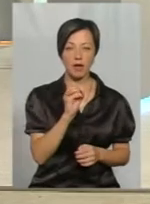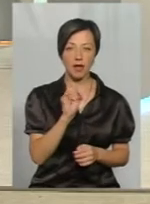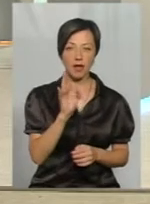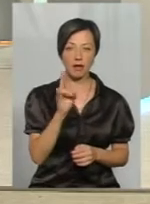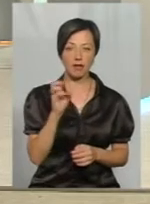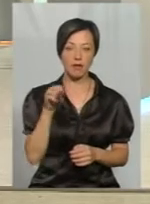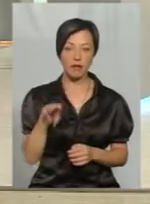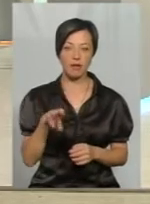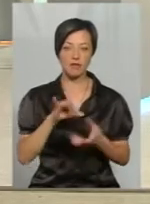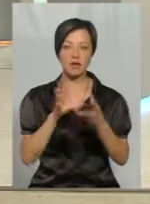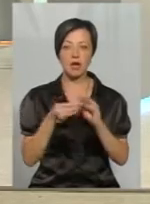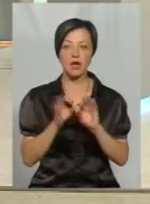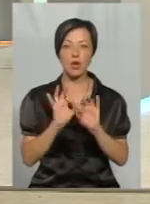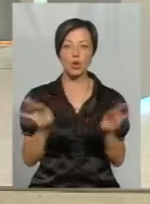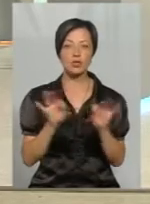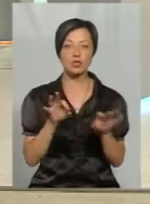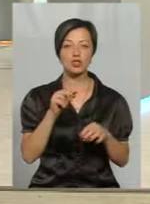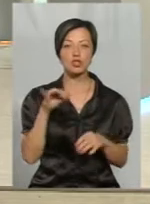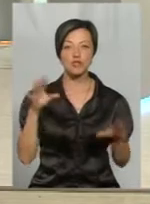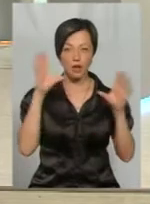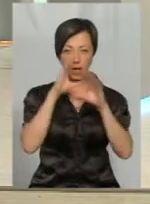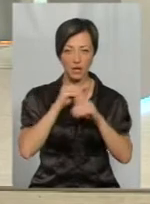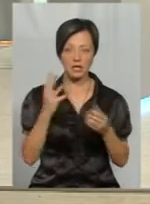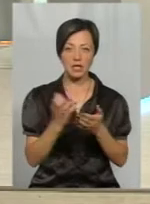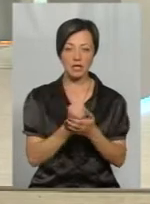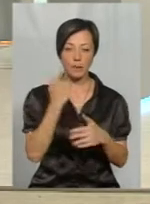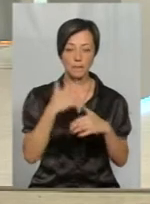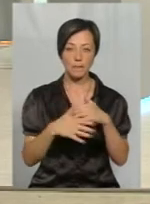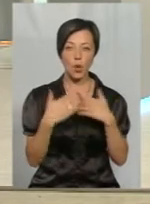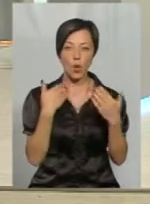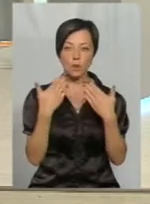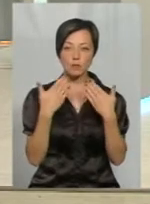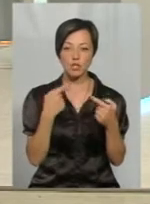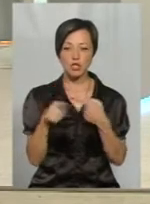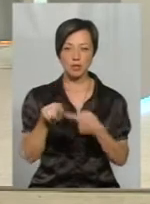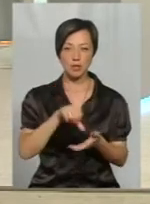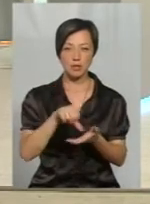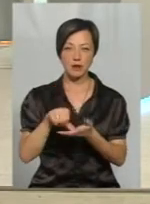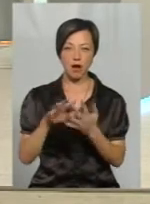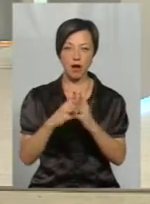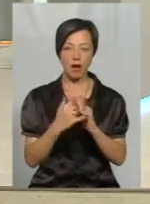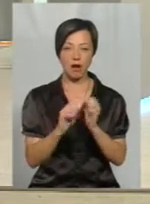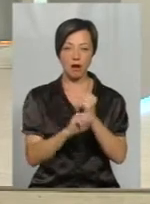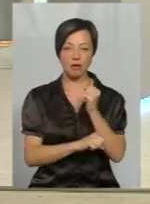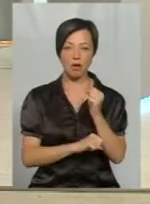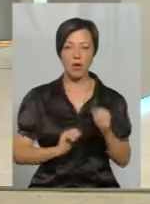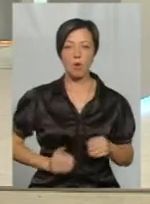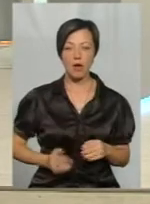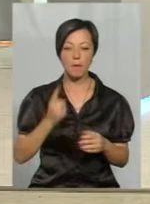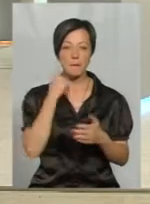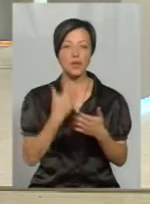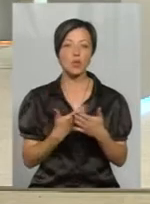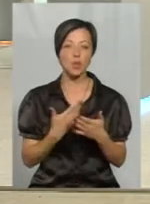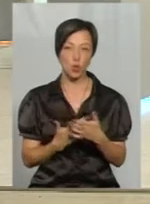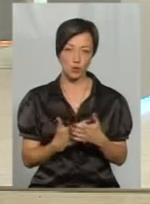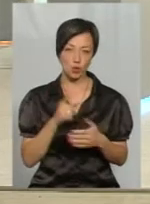взагалі розказали, чи вдається досягти порозуміння з іншими представниками аграрних компаній, яких підозрюють